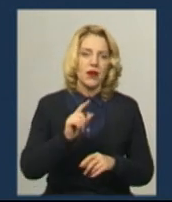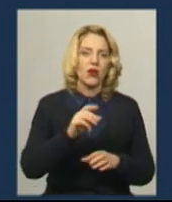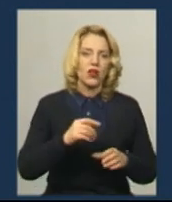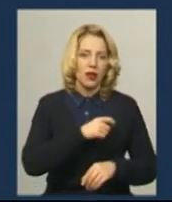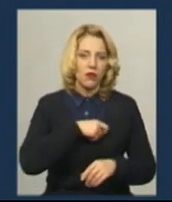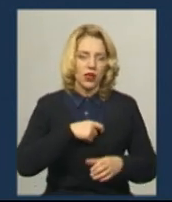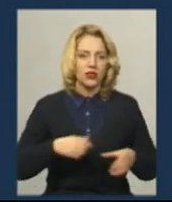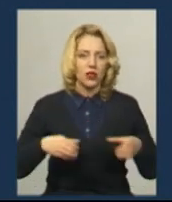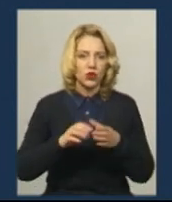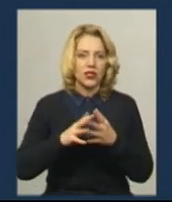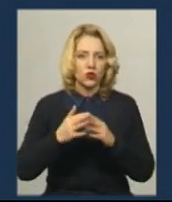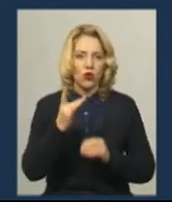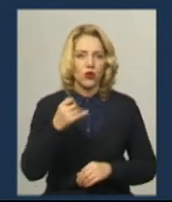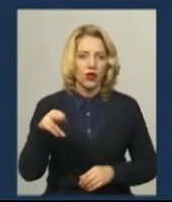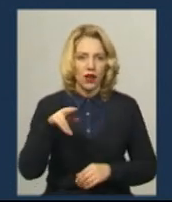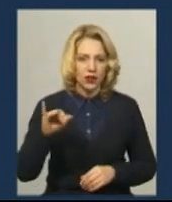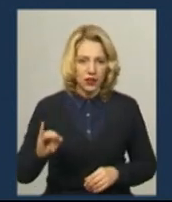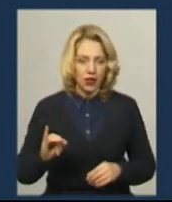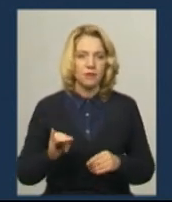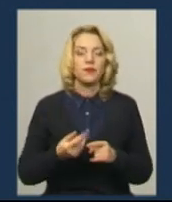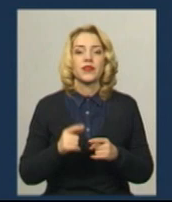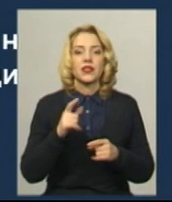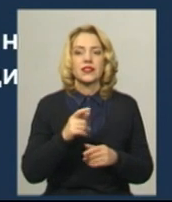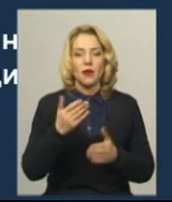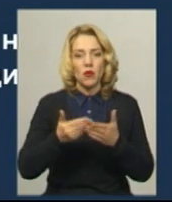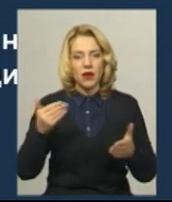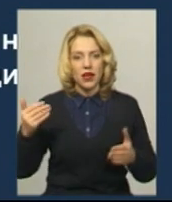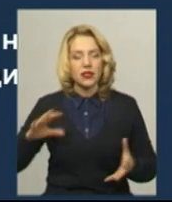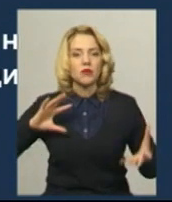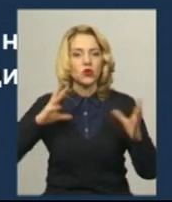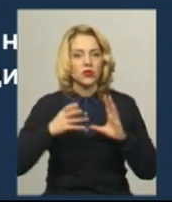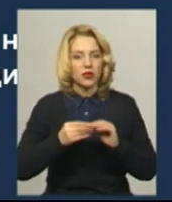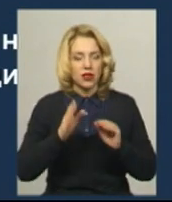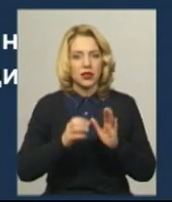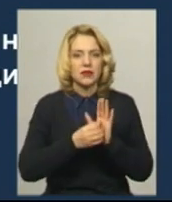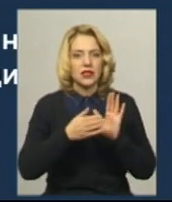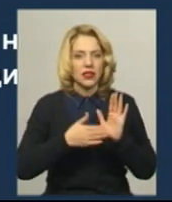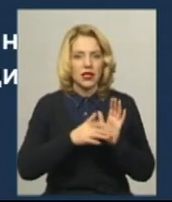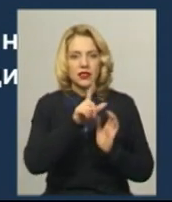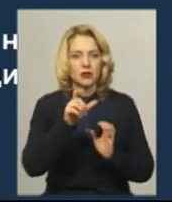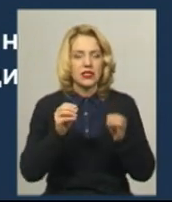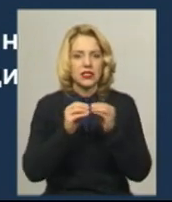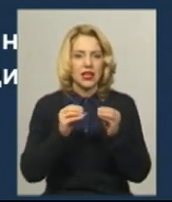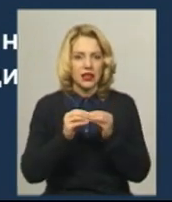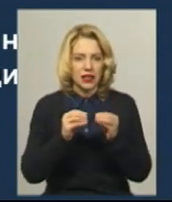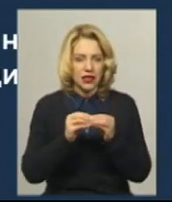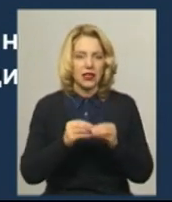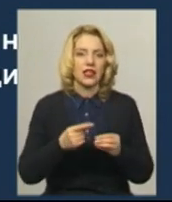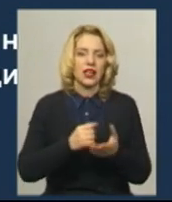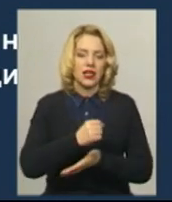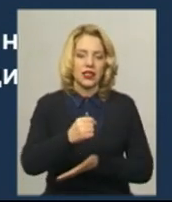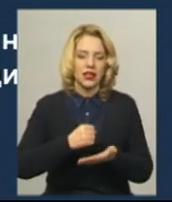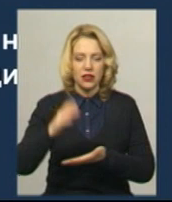корпус сільської ради Сахновецької територіальної громади за попередніми результатами складатиметься із 10 депутатів від політичної